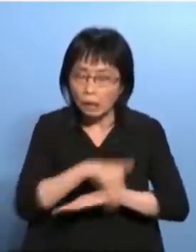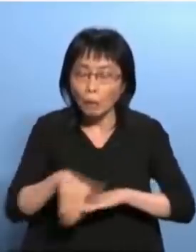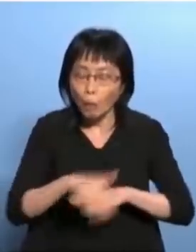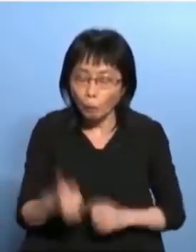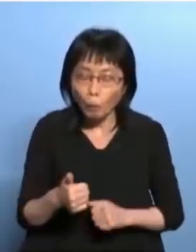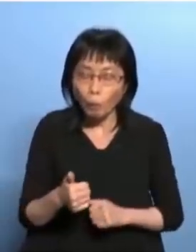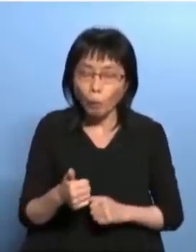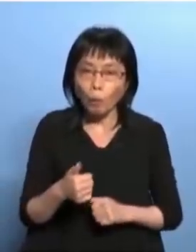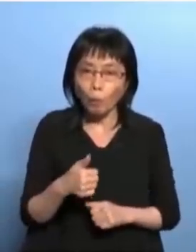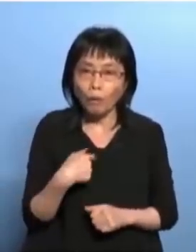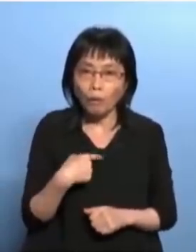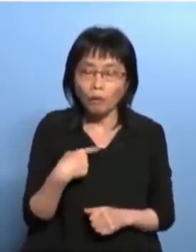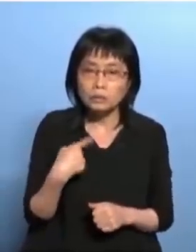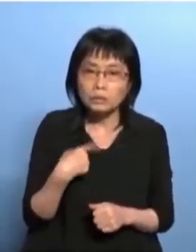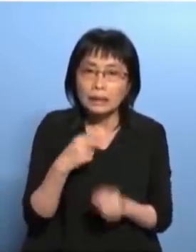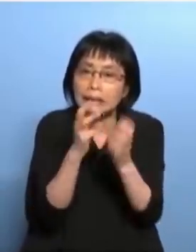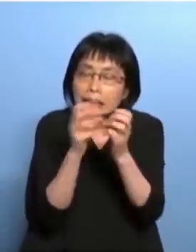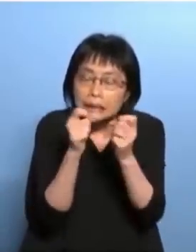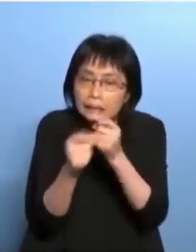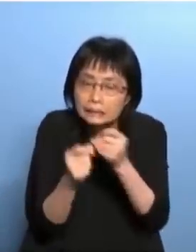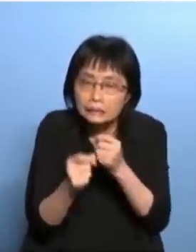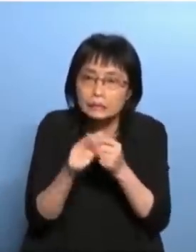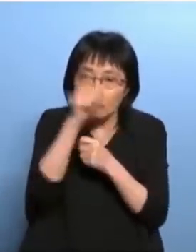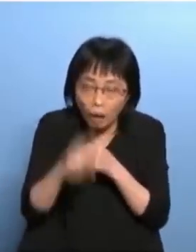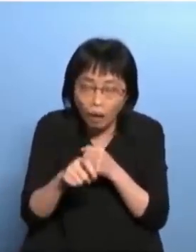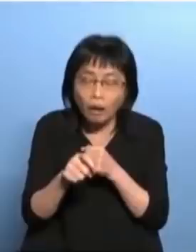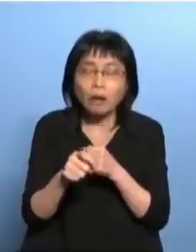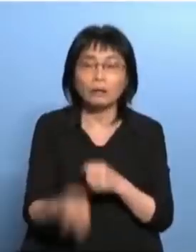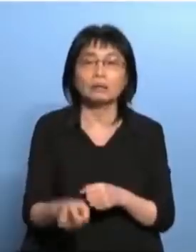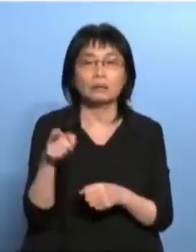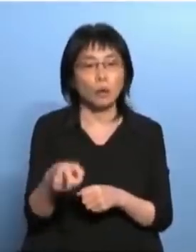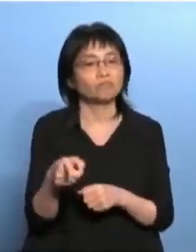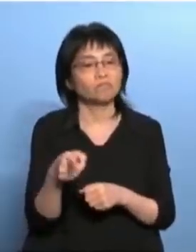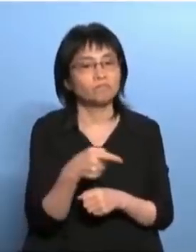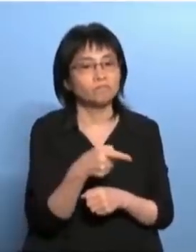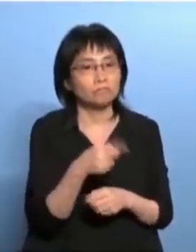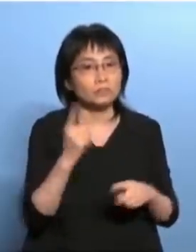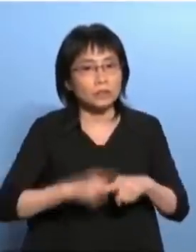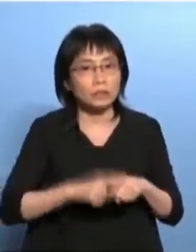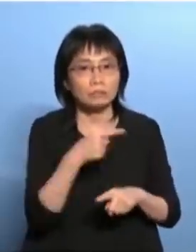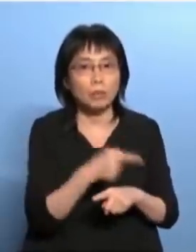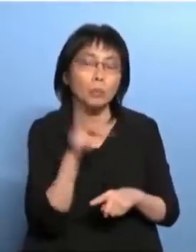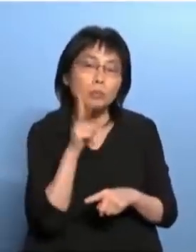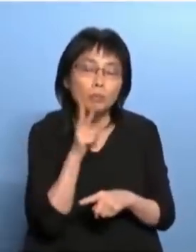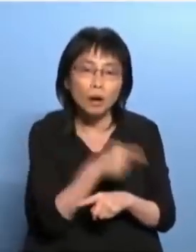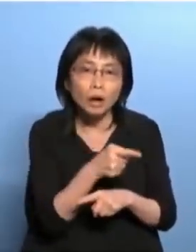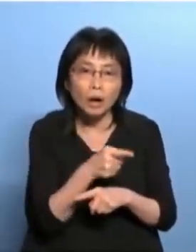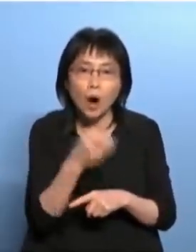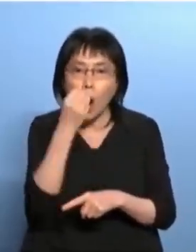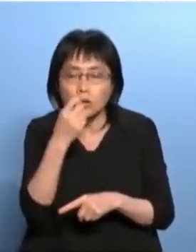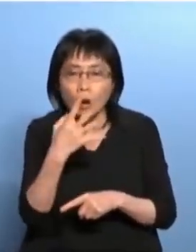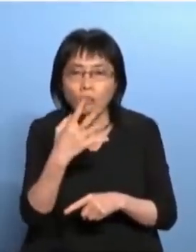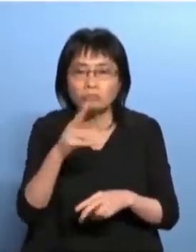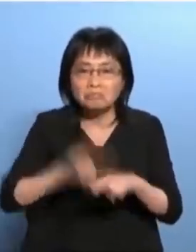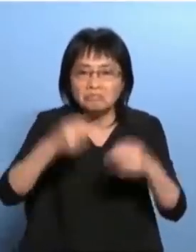为什么不让她立入制没得费她人工她费除了香港令到我们没有一国